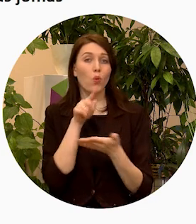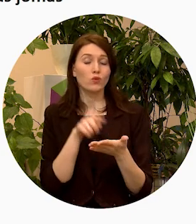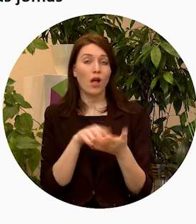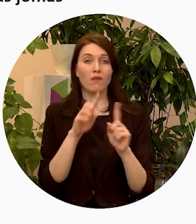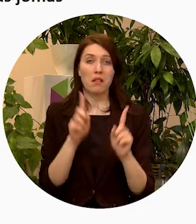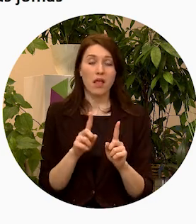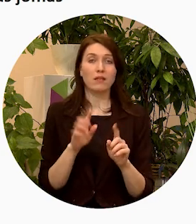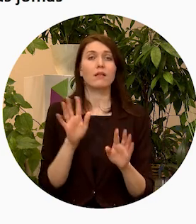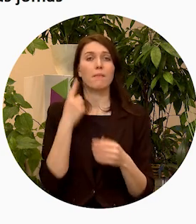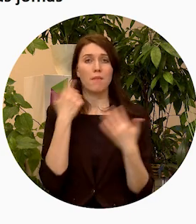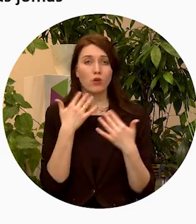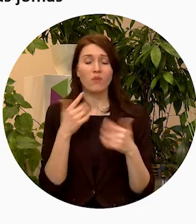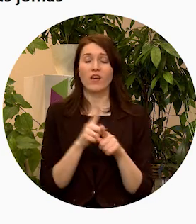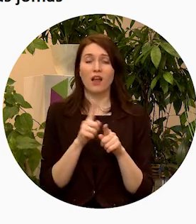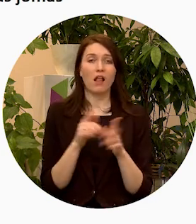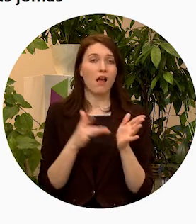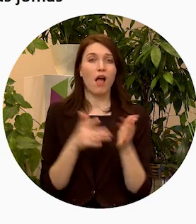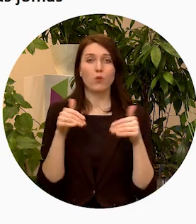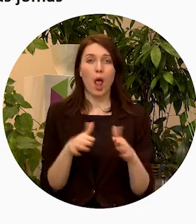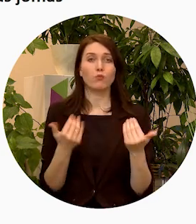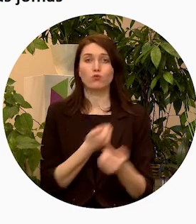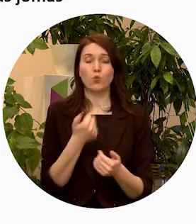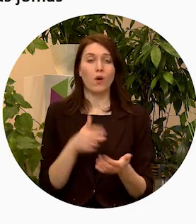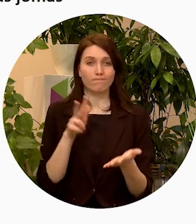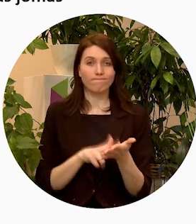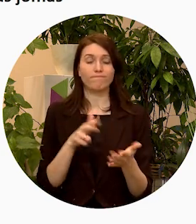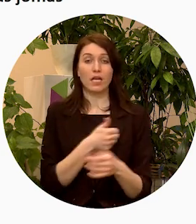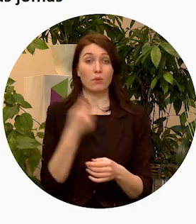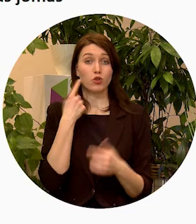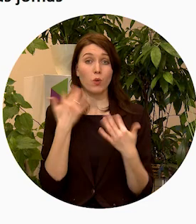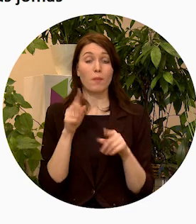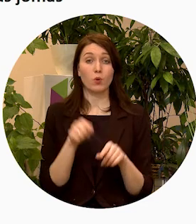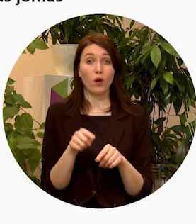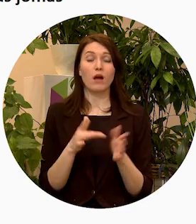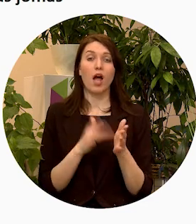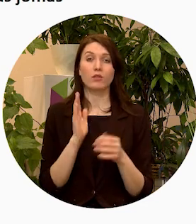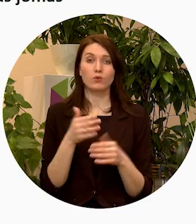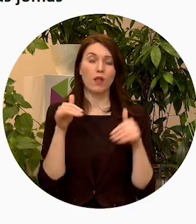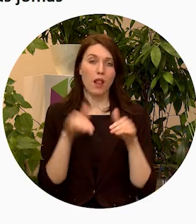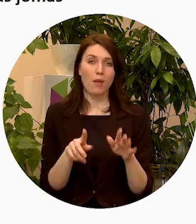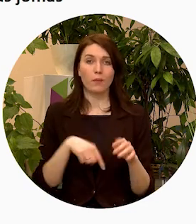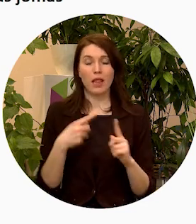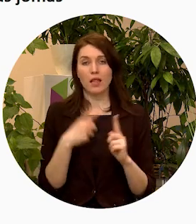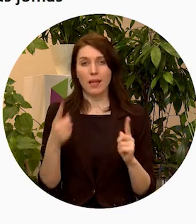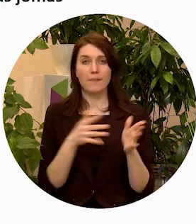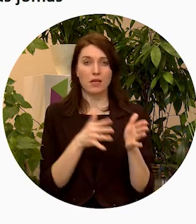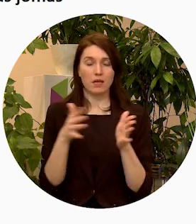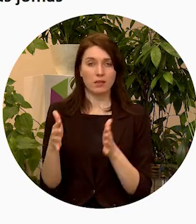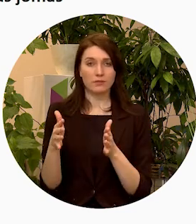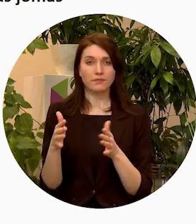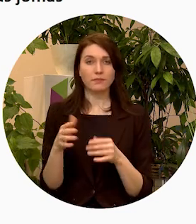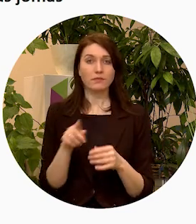padomāt un lai kāds lēmums tiktu šajā gadā pieņemts, īpaši domāt par to, kāda būs šī lēmuma ilgtermiņa ietekme